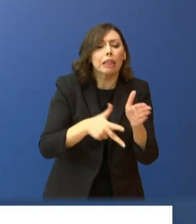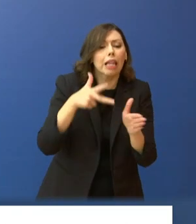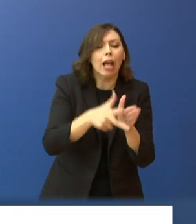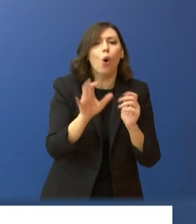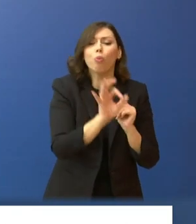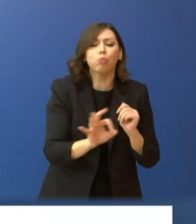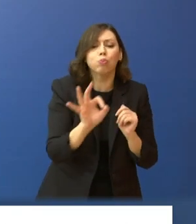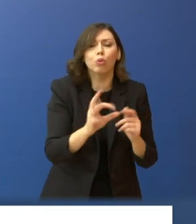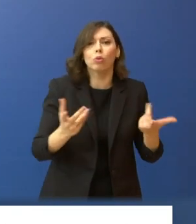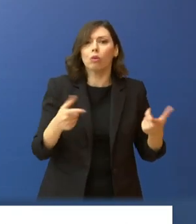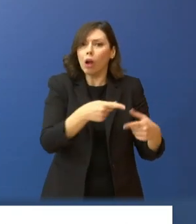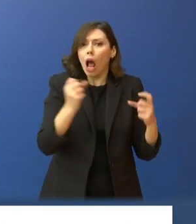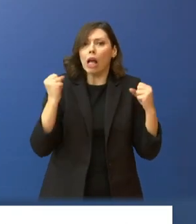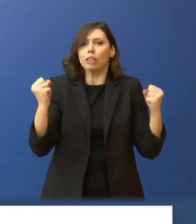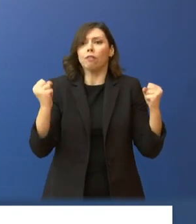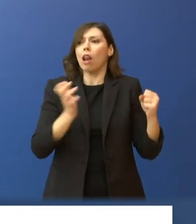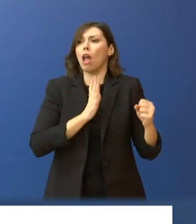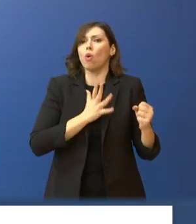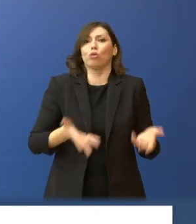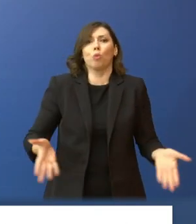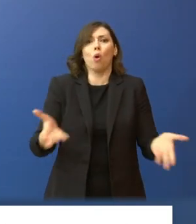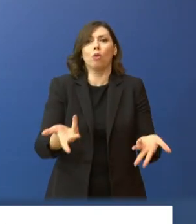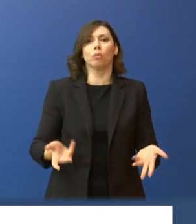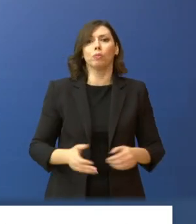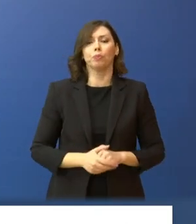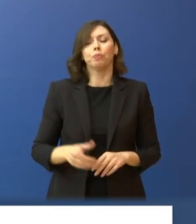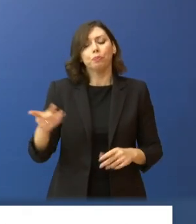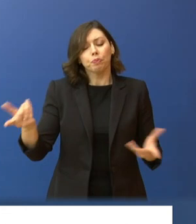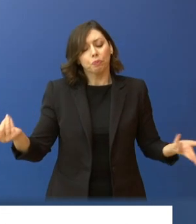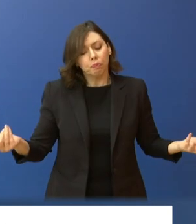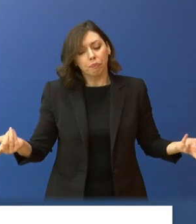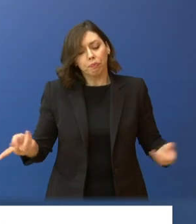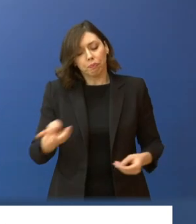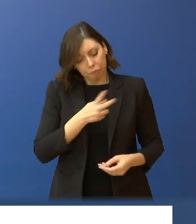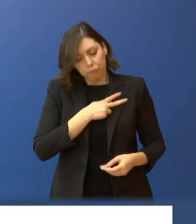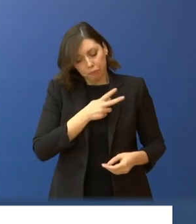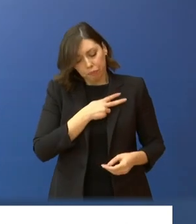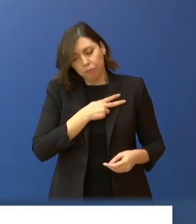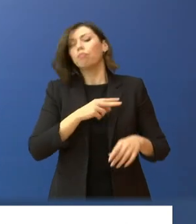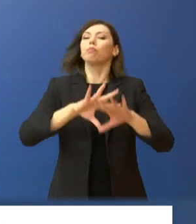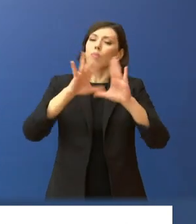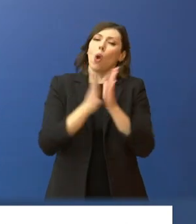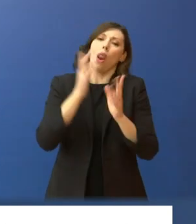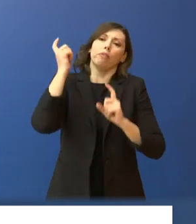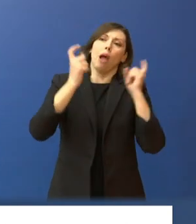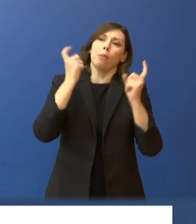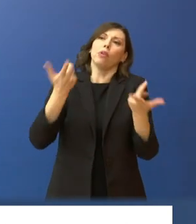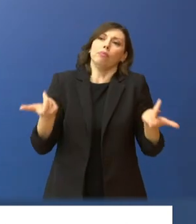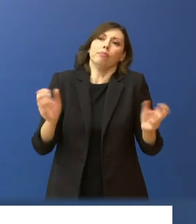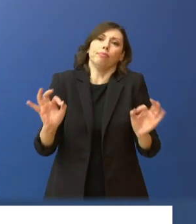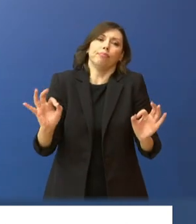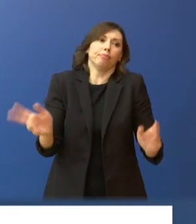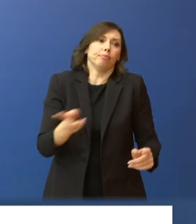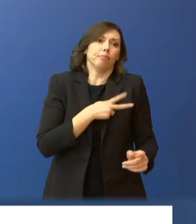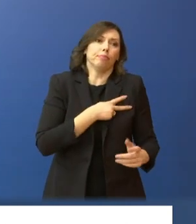ασφάλεια οι πολίτες που ταξιδεύουν με τα τρένα. Είναι απολύτως εύλογες και δικαιολογημένες οι απορίες αυτές και άλλες του κόσμου. Είναι